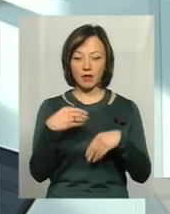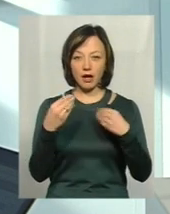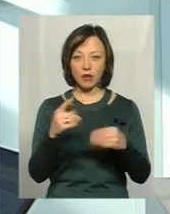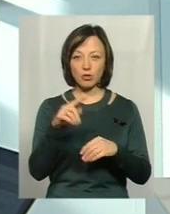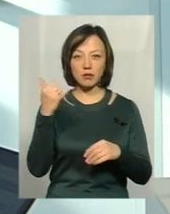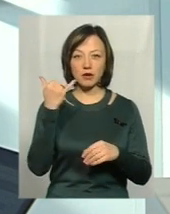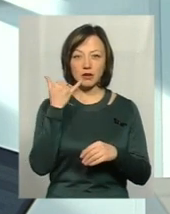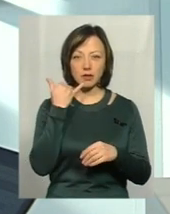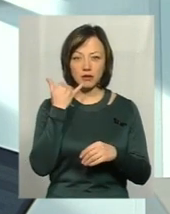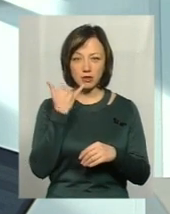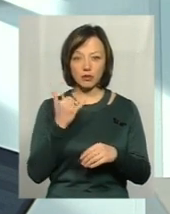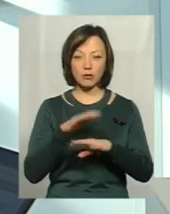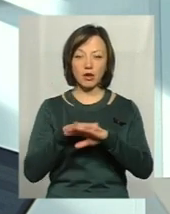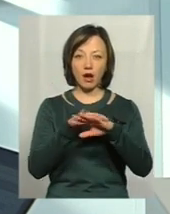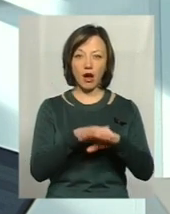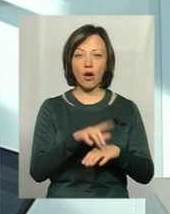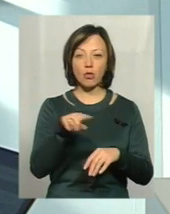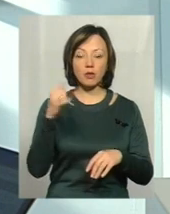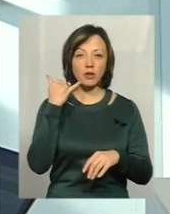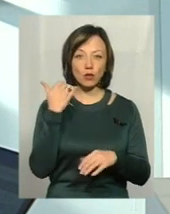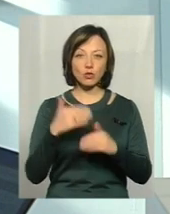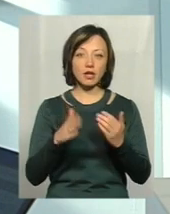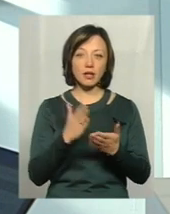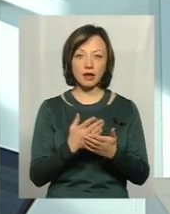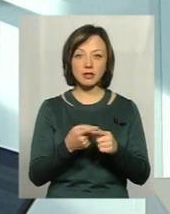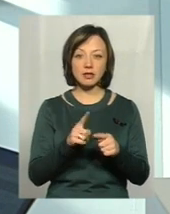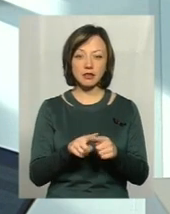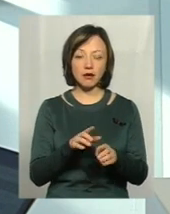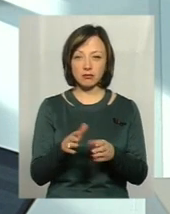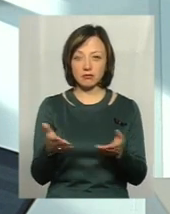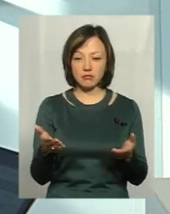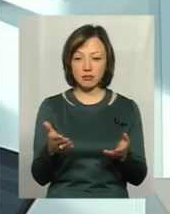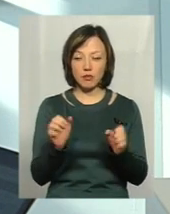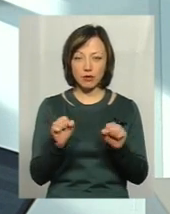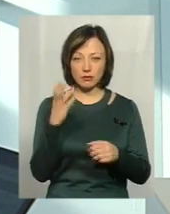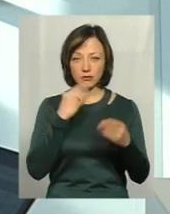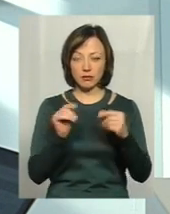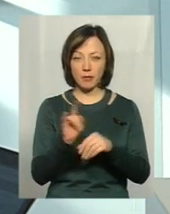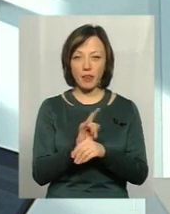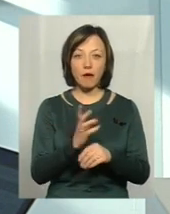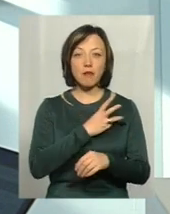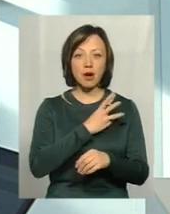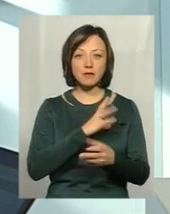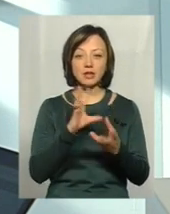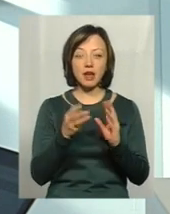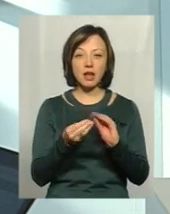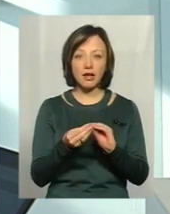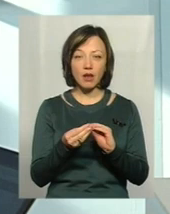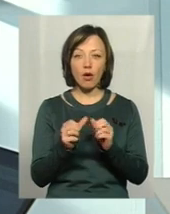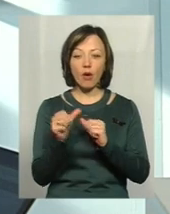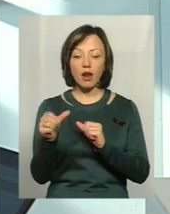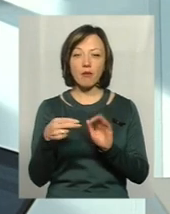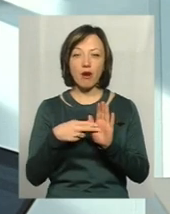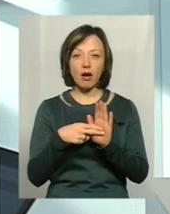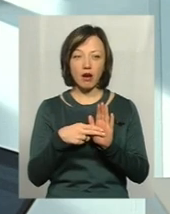номер картки, що вони вам гроші перерахували, а номер телефону вже є і це вже поле діяльності для шахраїв. Бажано взагалі завести навіть окрему